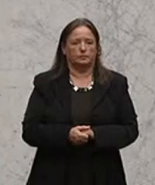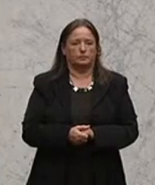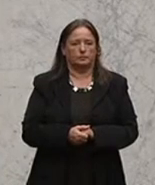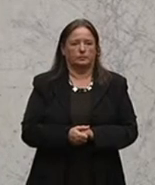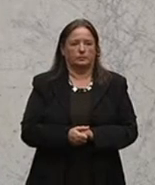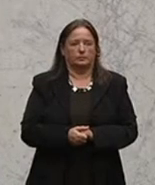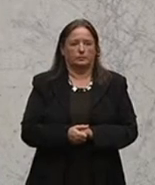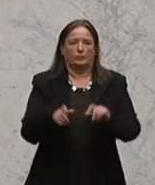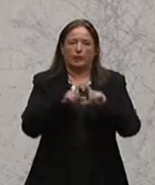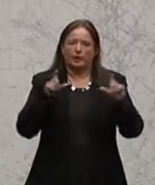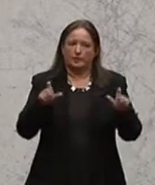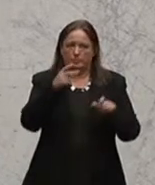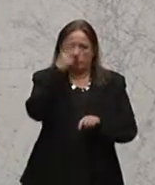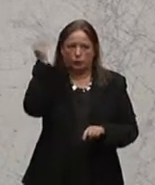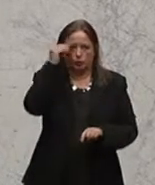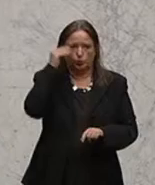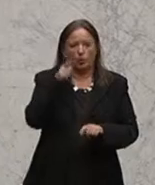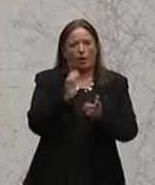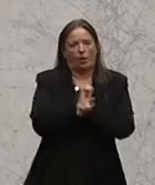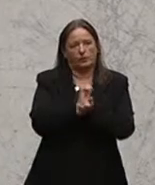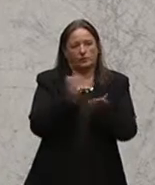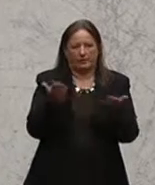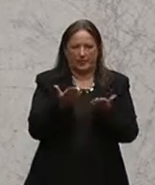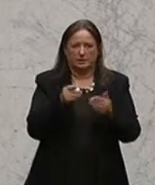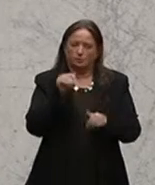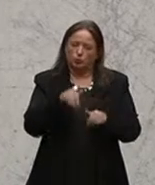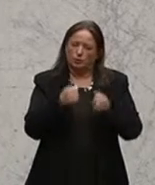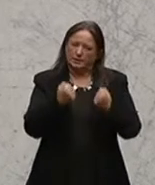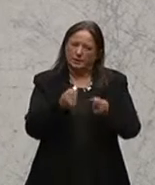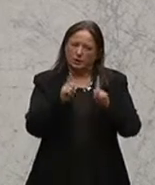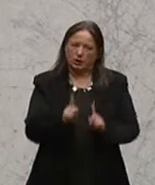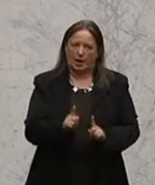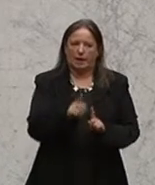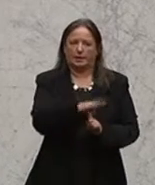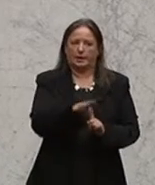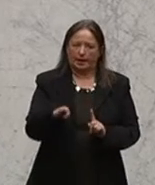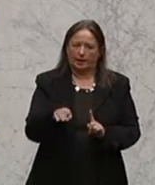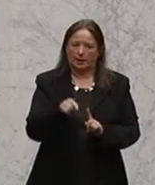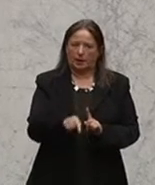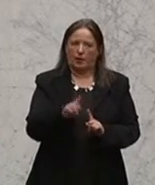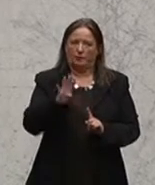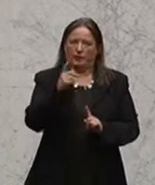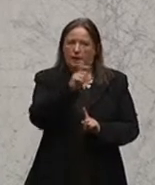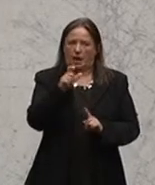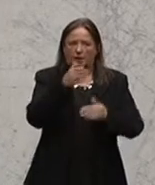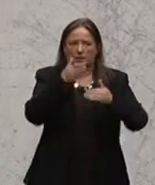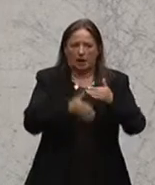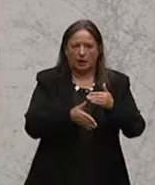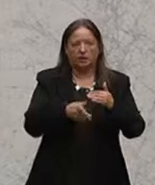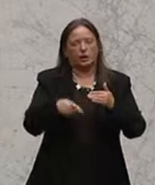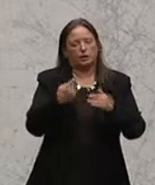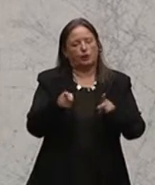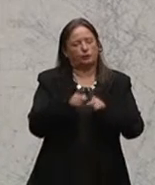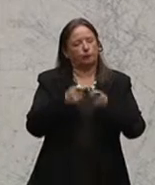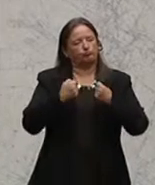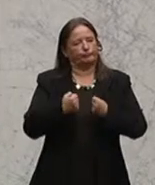Aufgabe der Volksschule ist es sicherzustellen, dass die Kinder am Ende der vierten Klasse Sattelfest